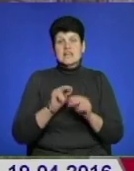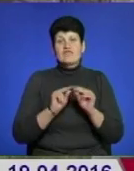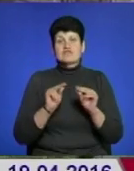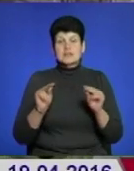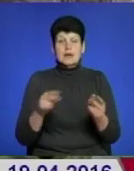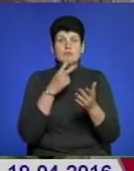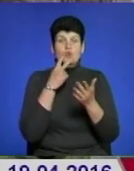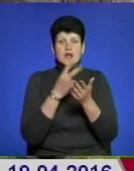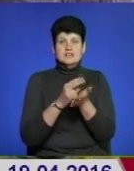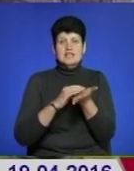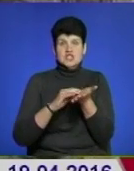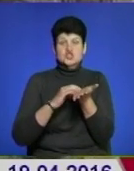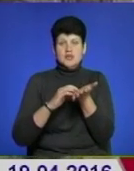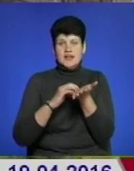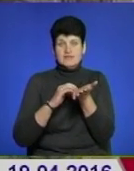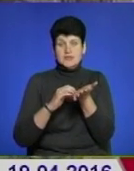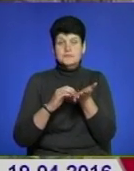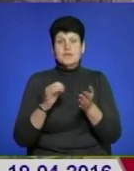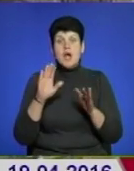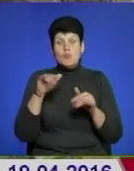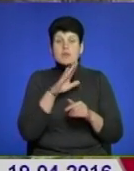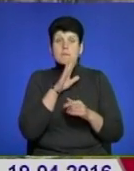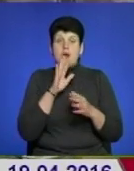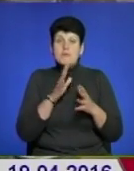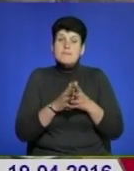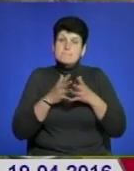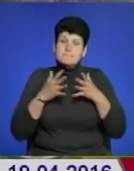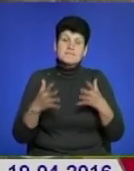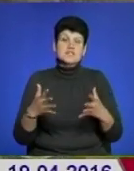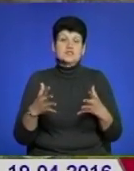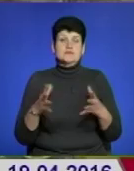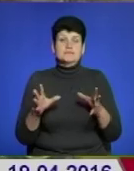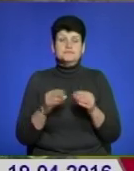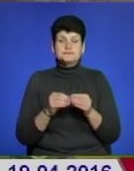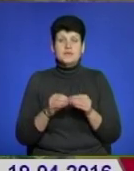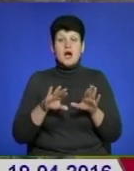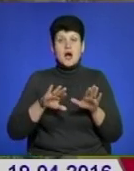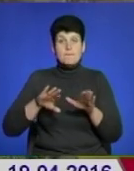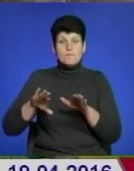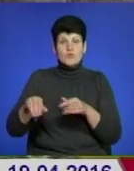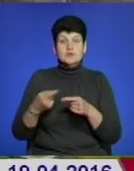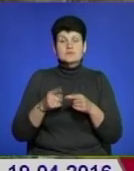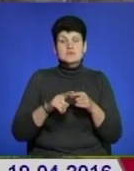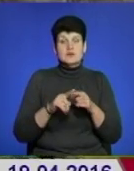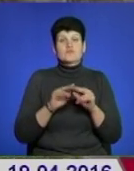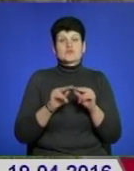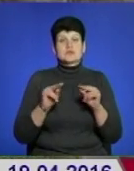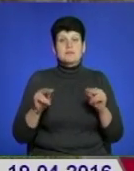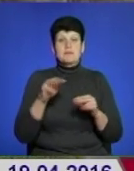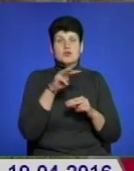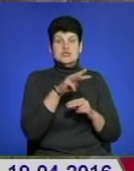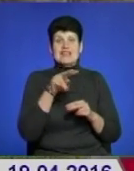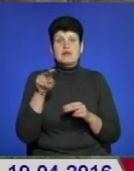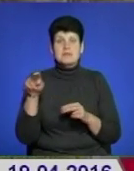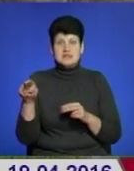шрифт Бреля, а потім мама більше з нею. Потім вже та вчителька Мирослава